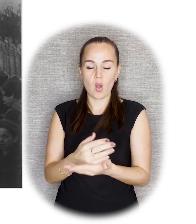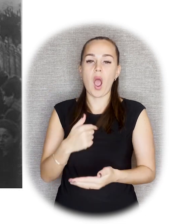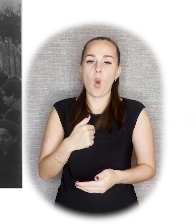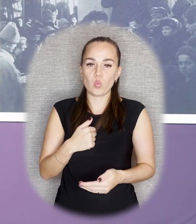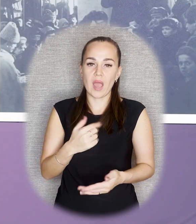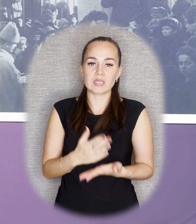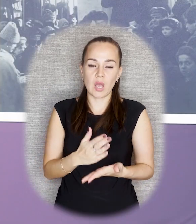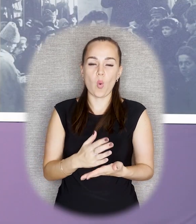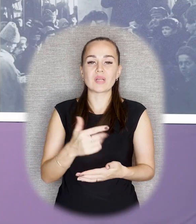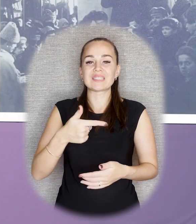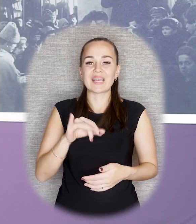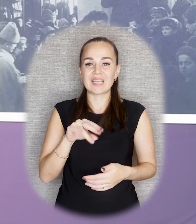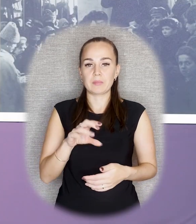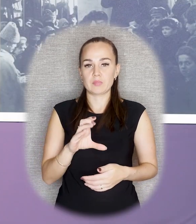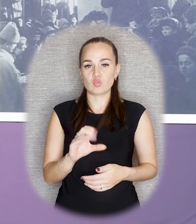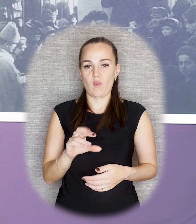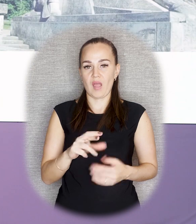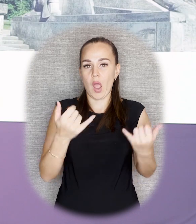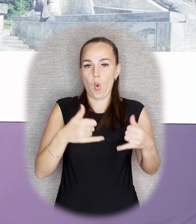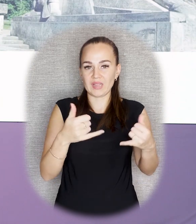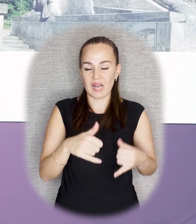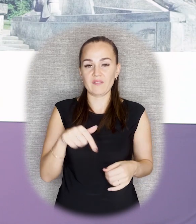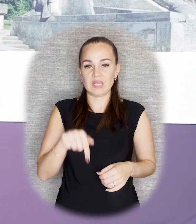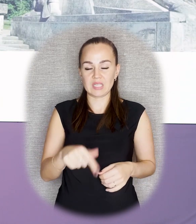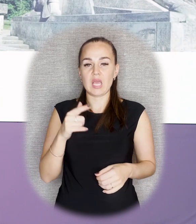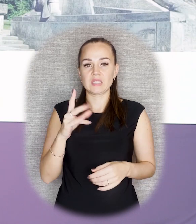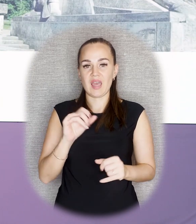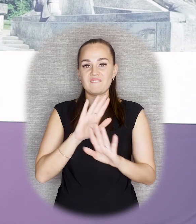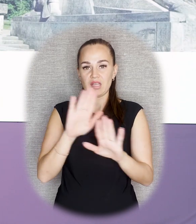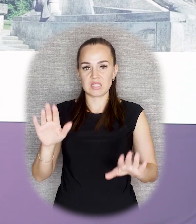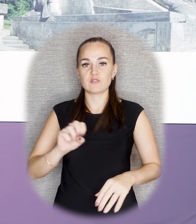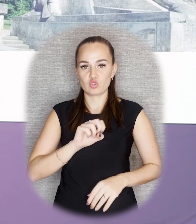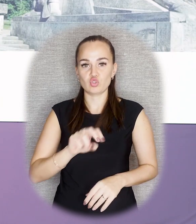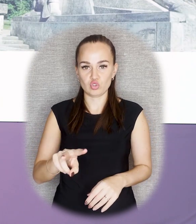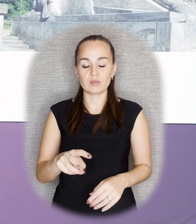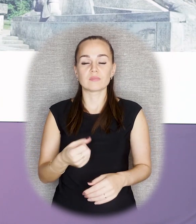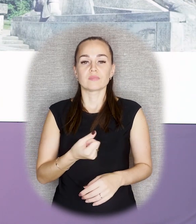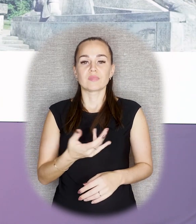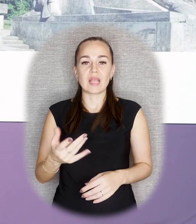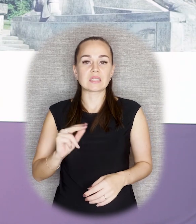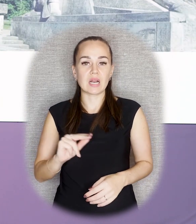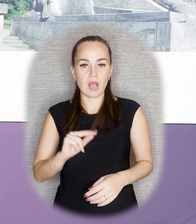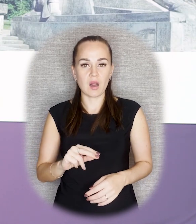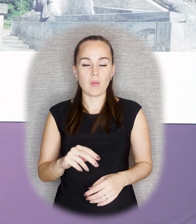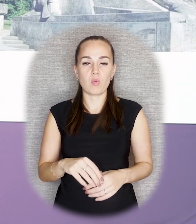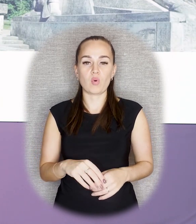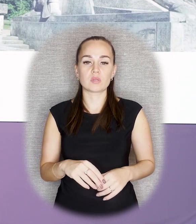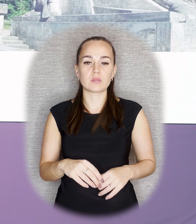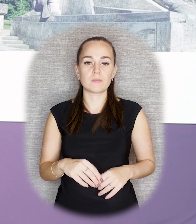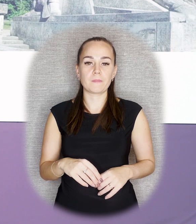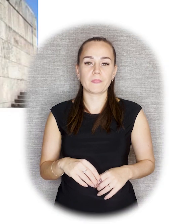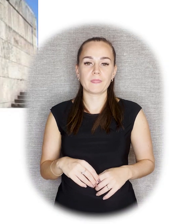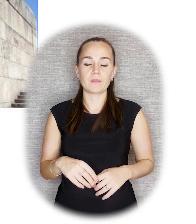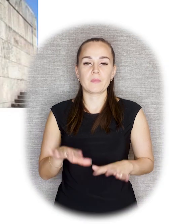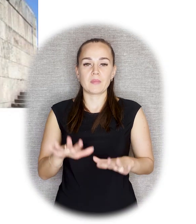гипсовая отливка, которая и представлена на выставке. Несколько работ зали как раз-таки в Риге,